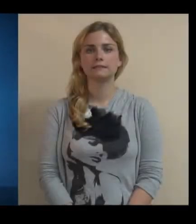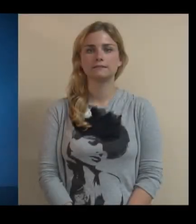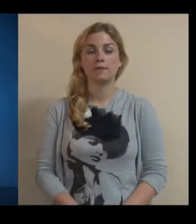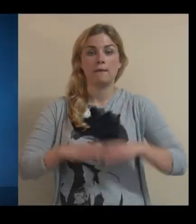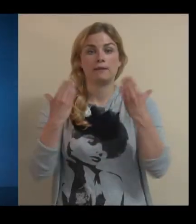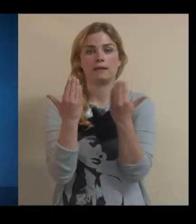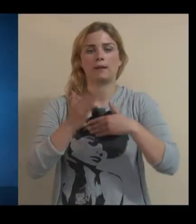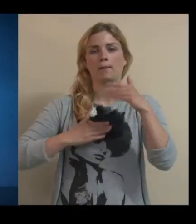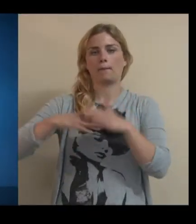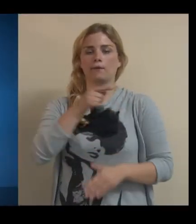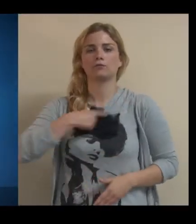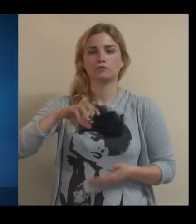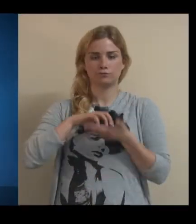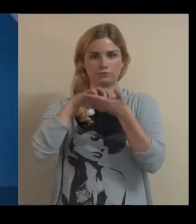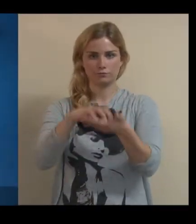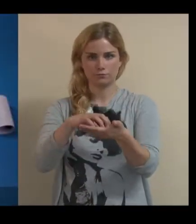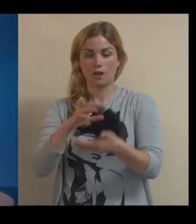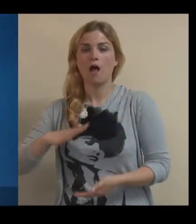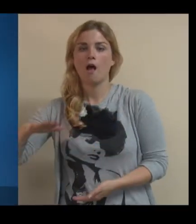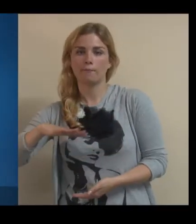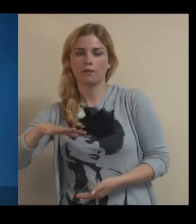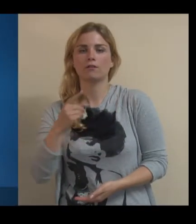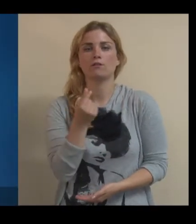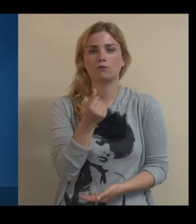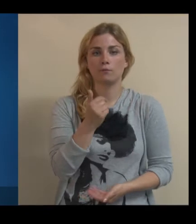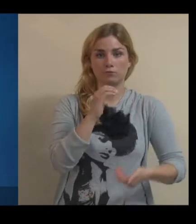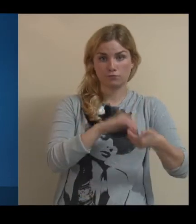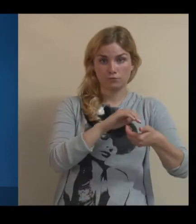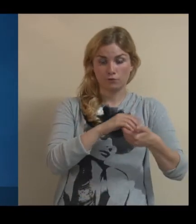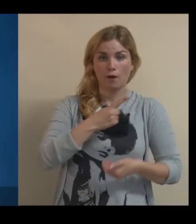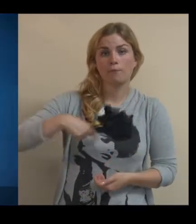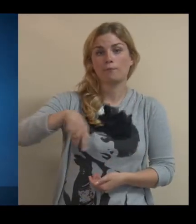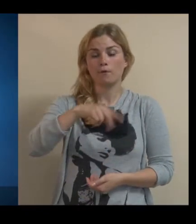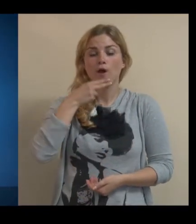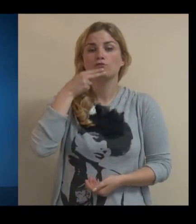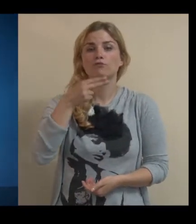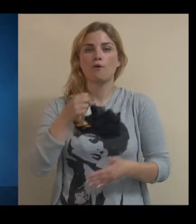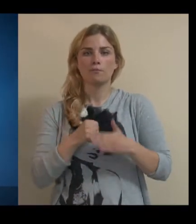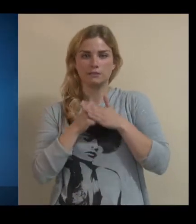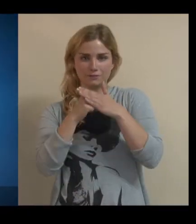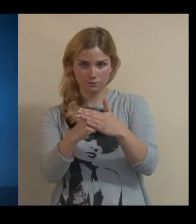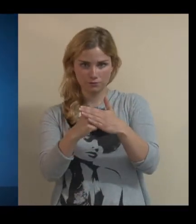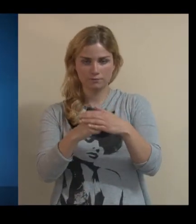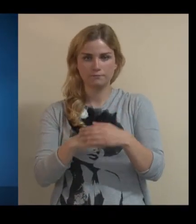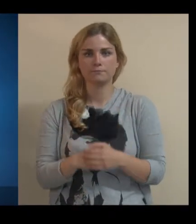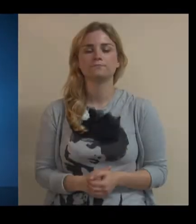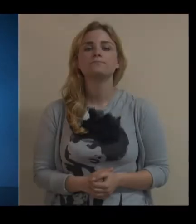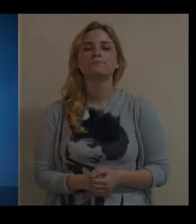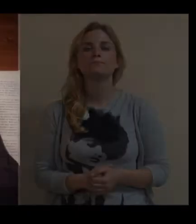Il pianeta è nelle nostre mani, l'ambiente, l'economia, la società e ciò che chiamiamo